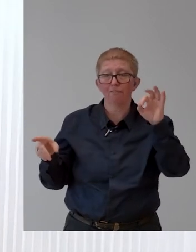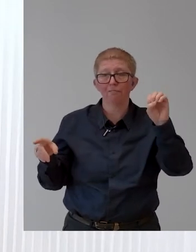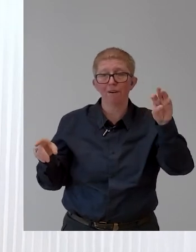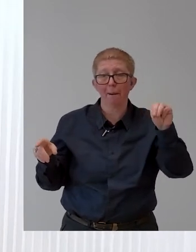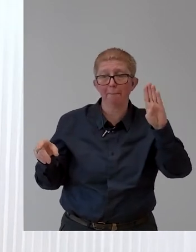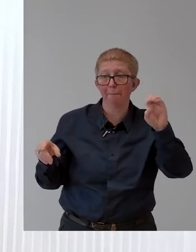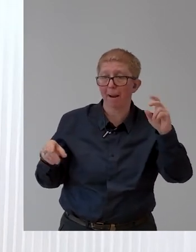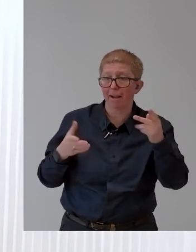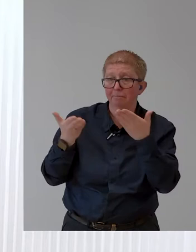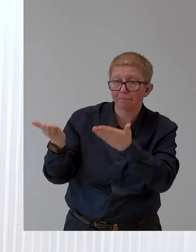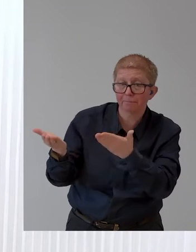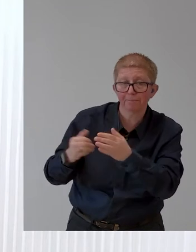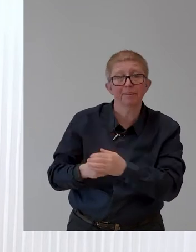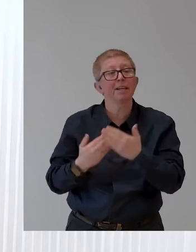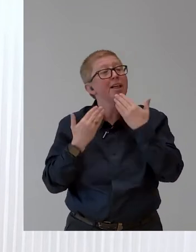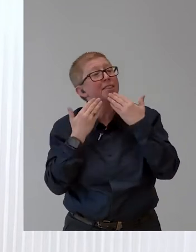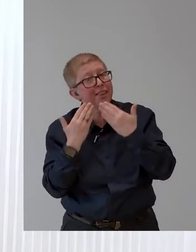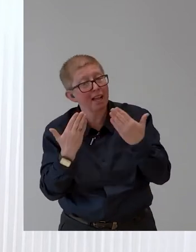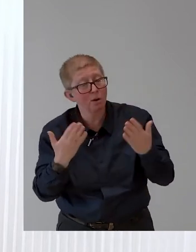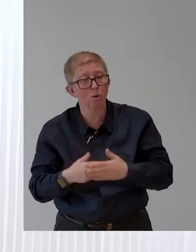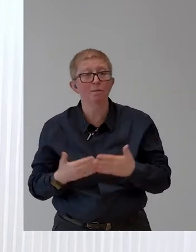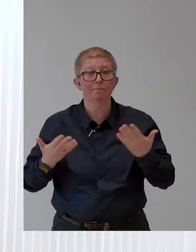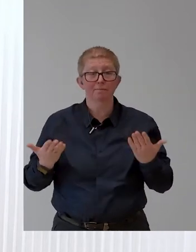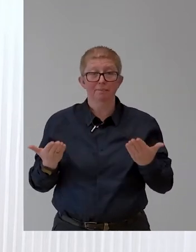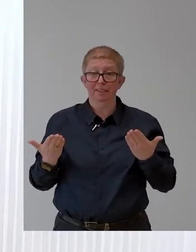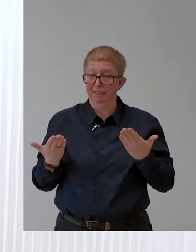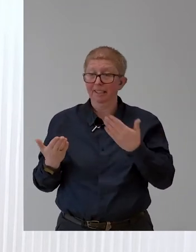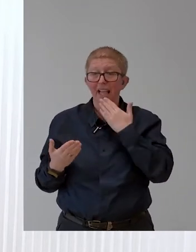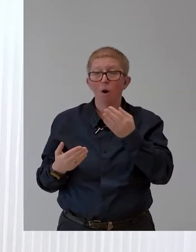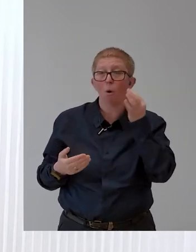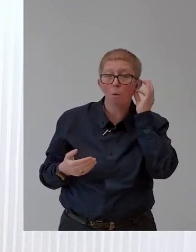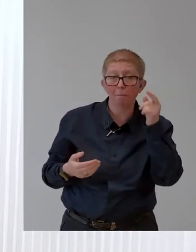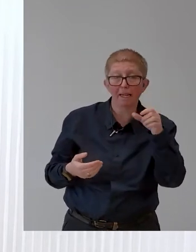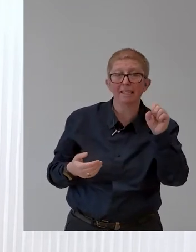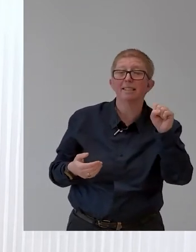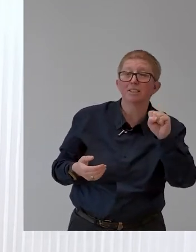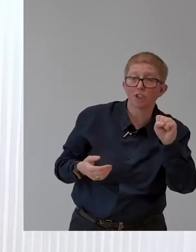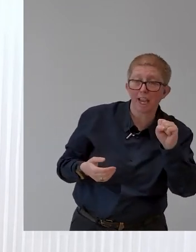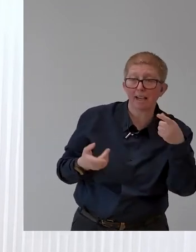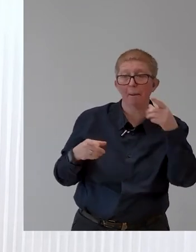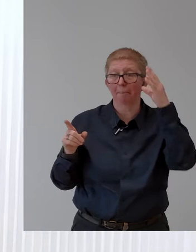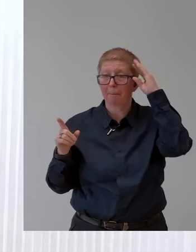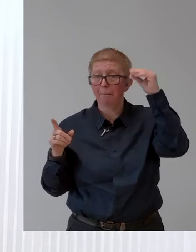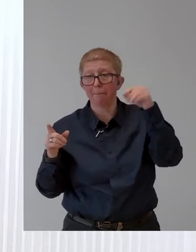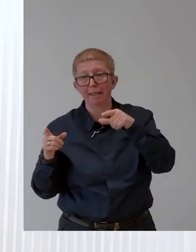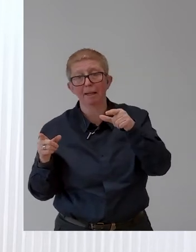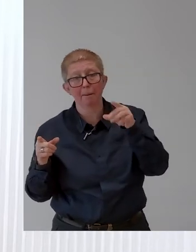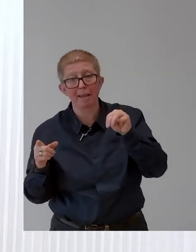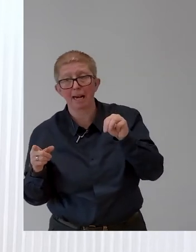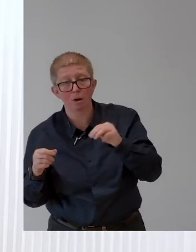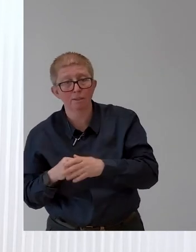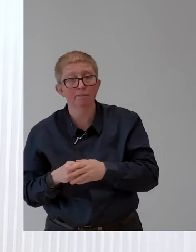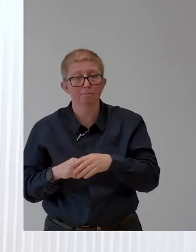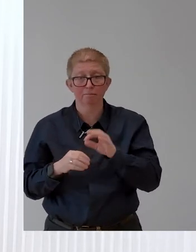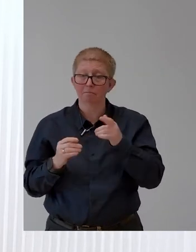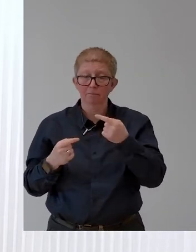Thank you. Thank you, Ms. Steger. Thank you, Mr. Miklauts. Thank you, Michael, for running this great session. I think you gave